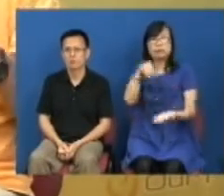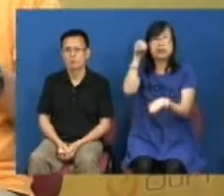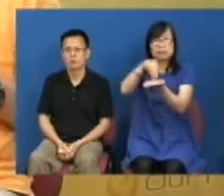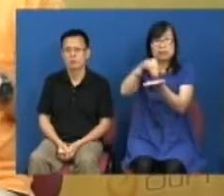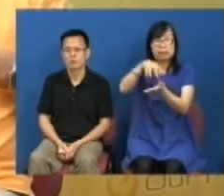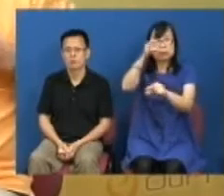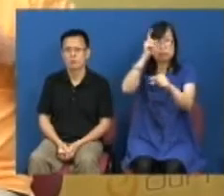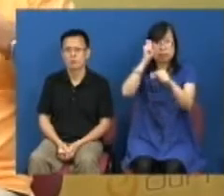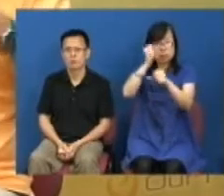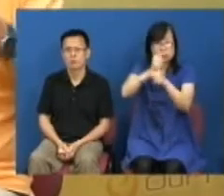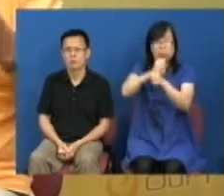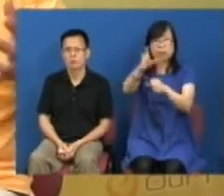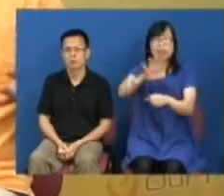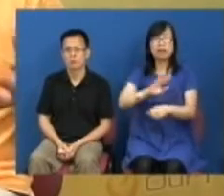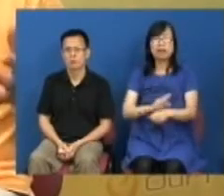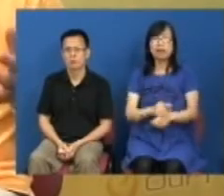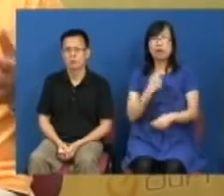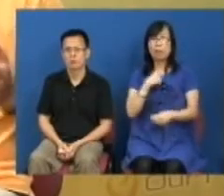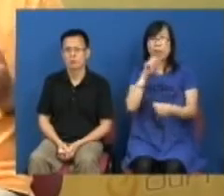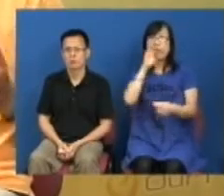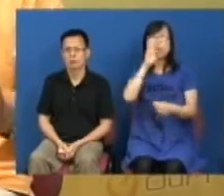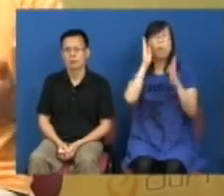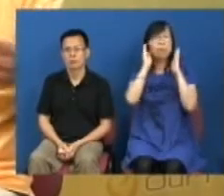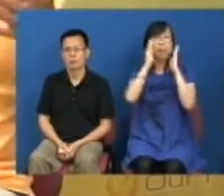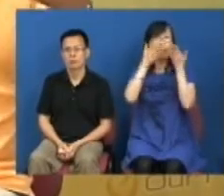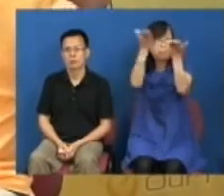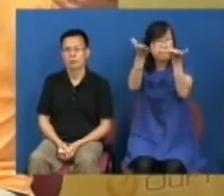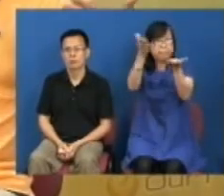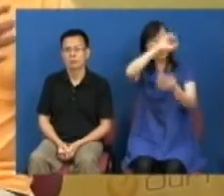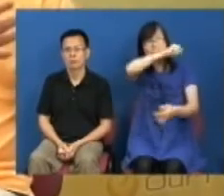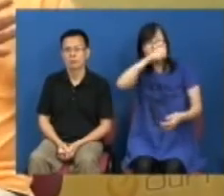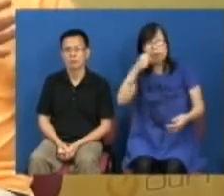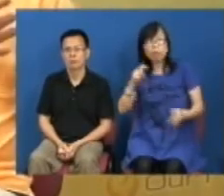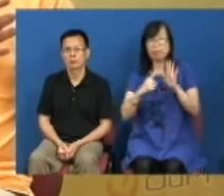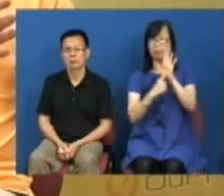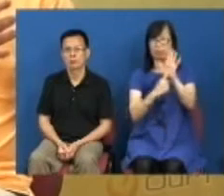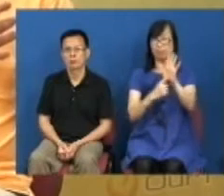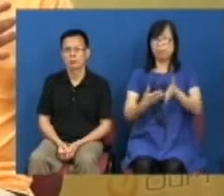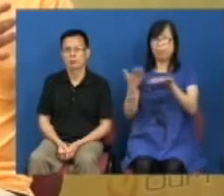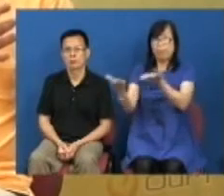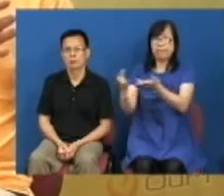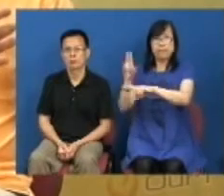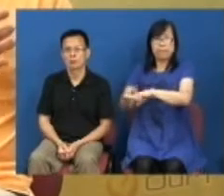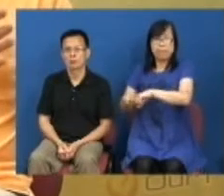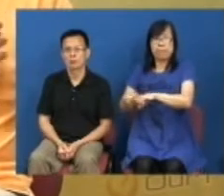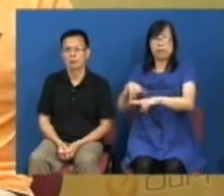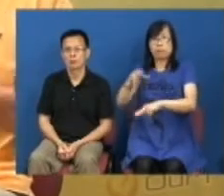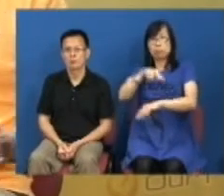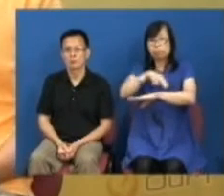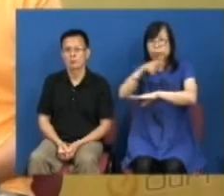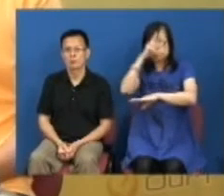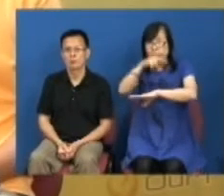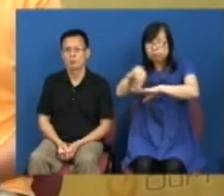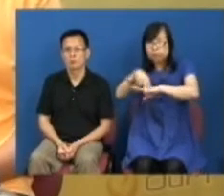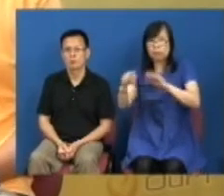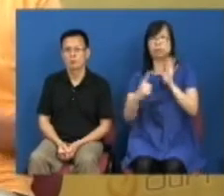令到我们是可以不单是向台湾示范甚至乎对我们祖国里面那个政治体制的改革是作为一个